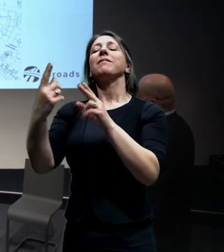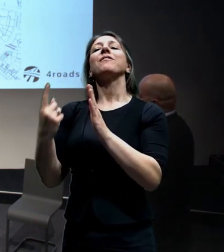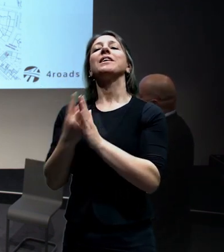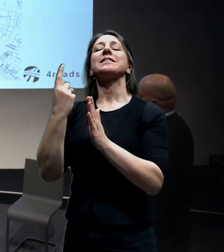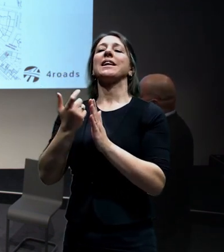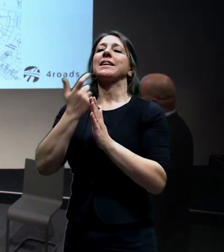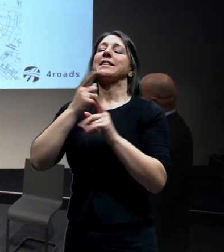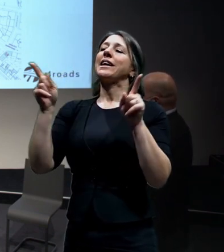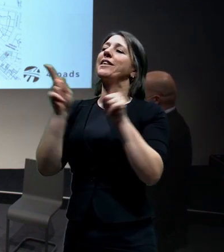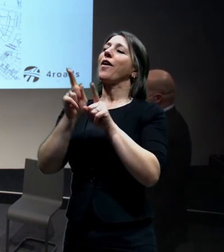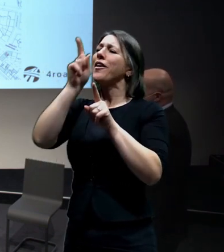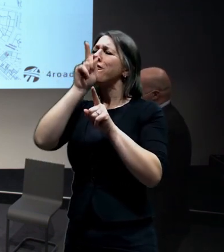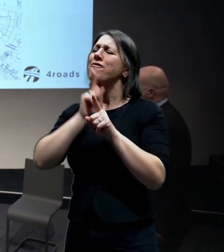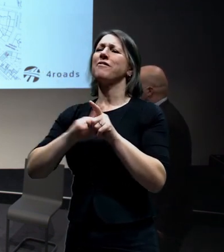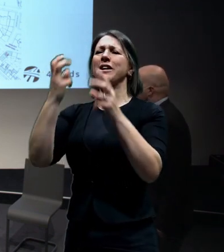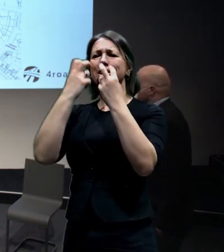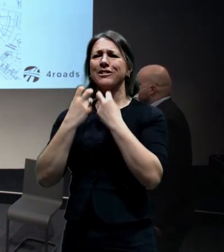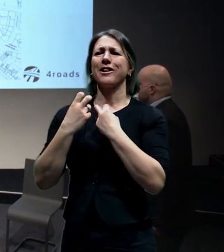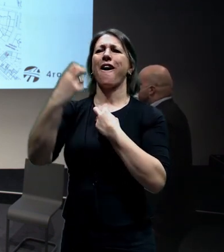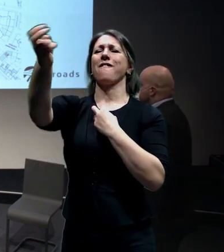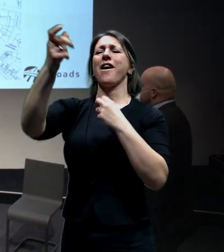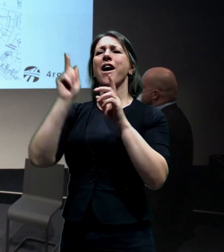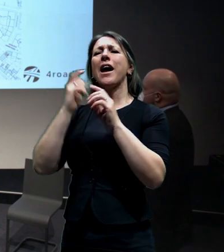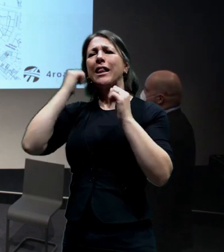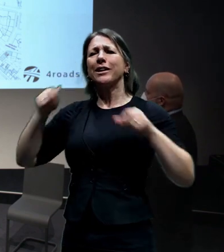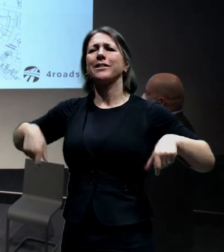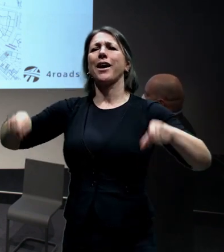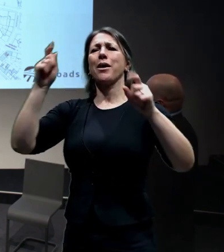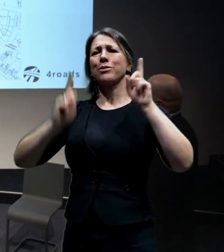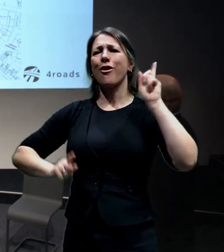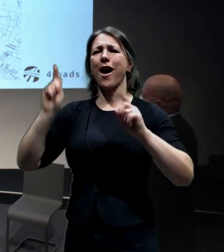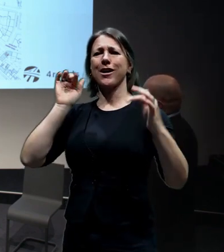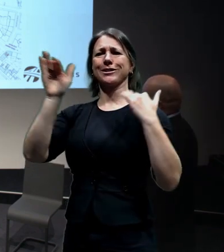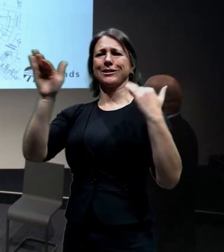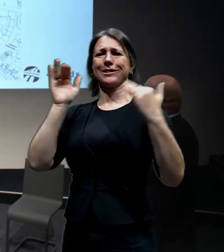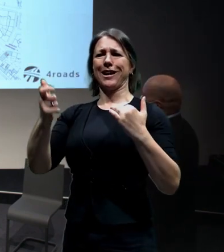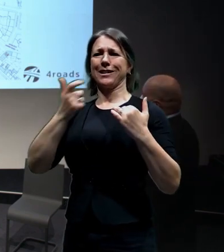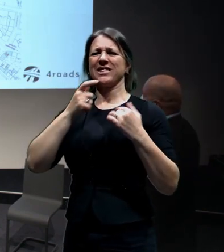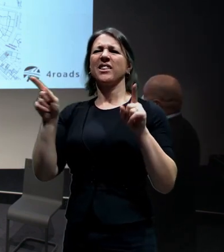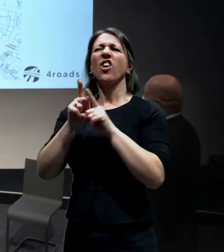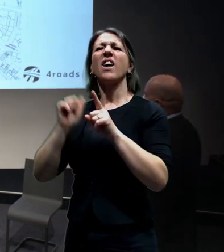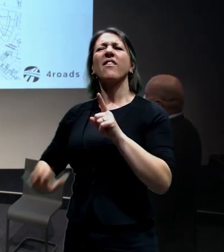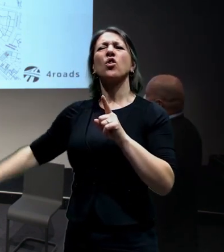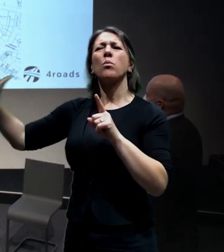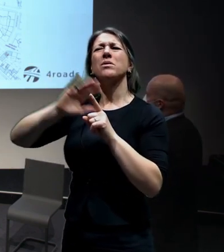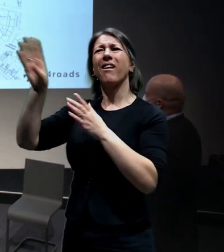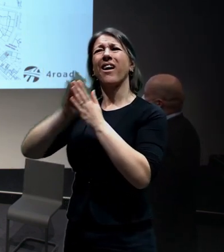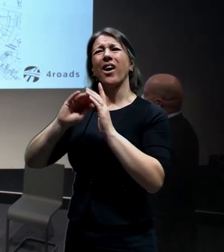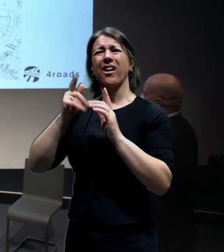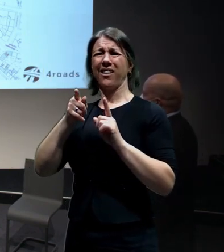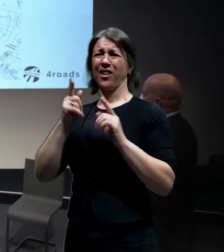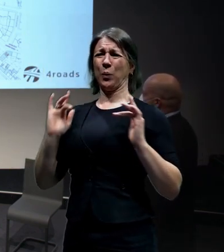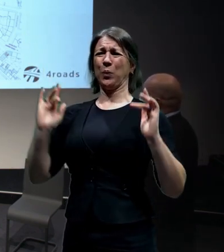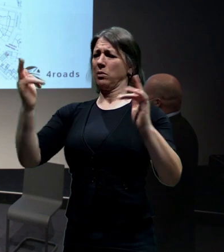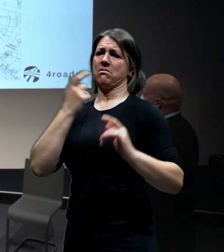bulvár s tramvají, neměla by z toho být druhá evropská. Počítá se tady s prostorovou rezervou na jakýsi ten výjevý trojhelník,